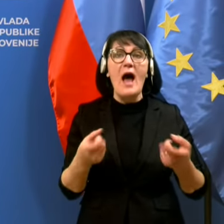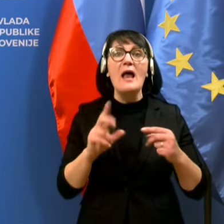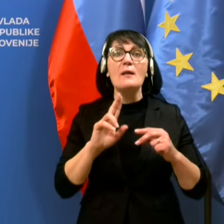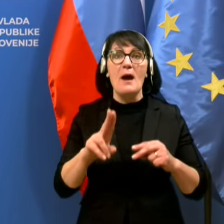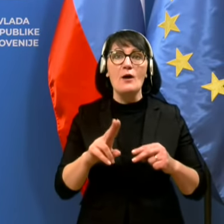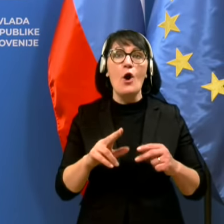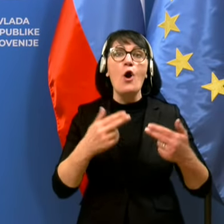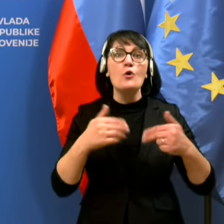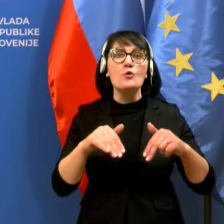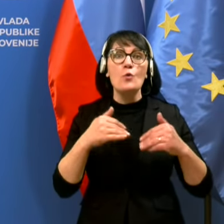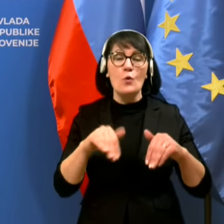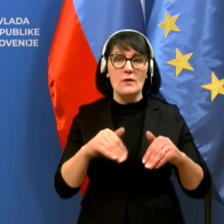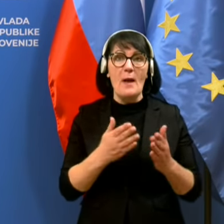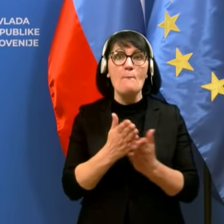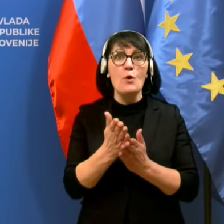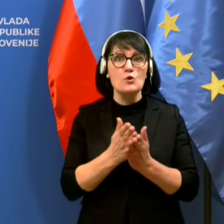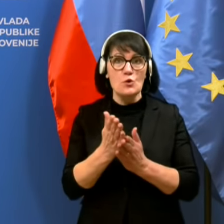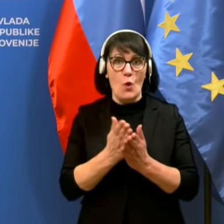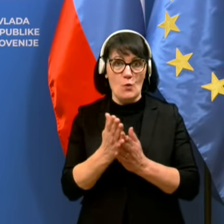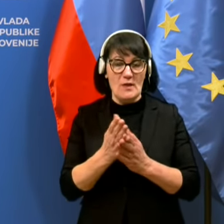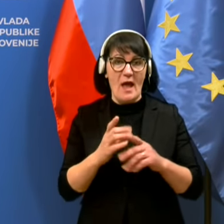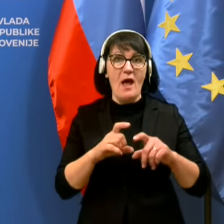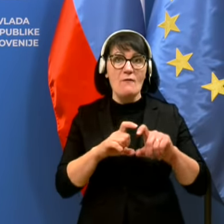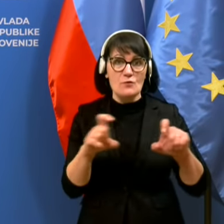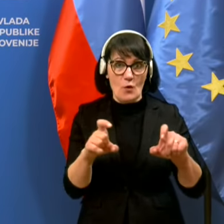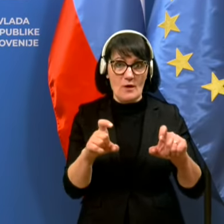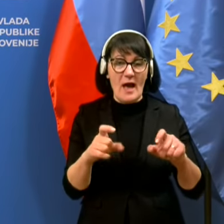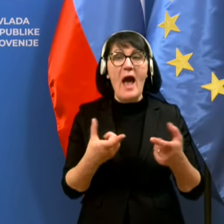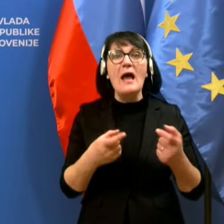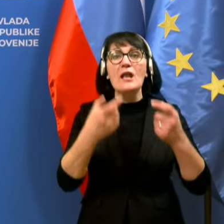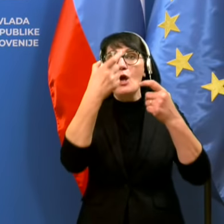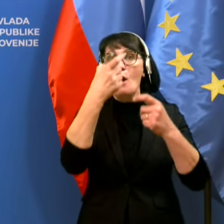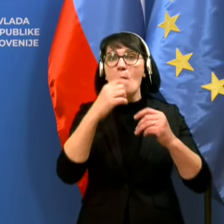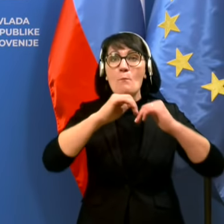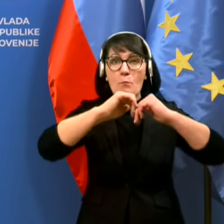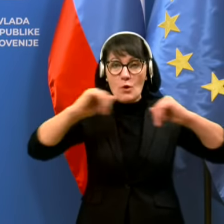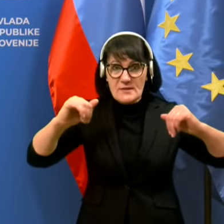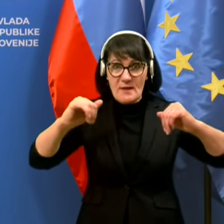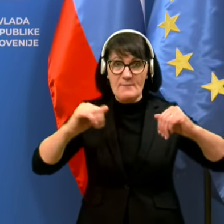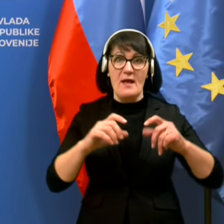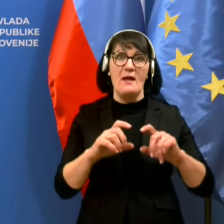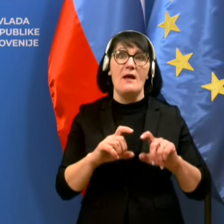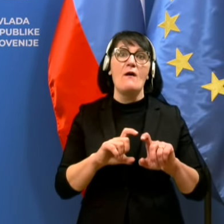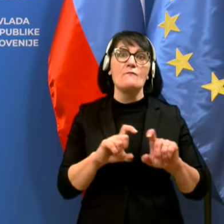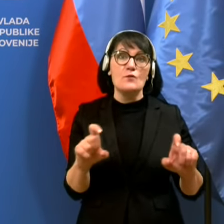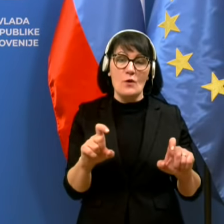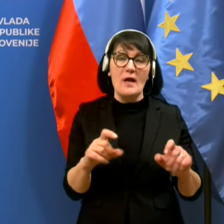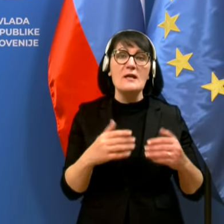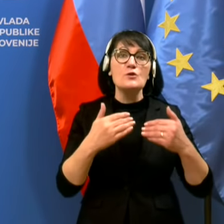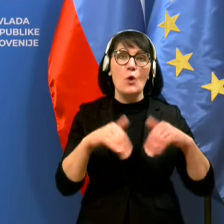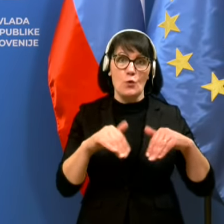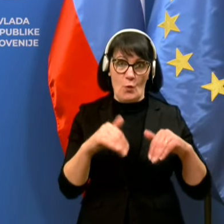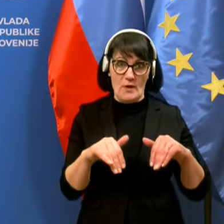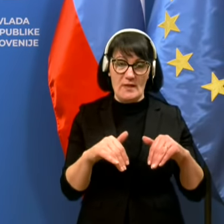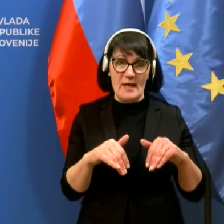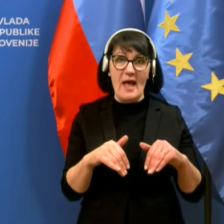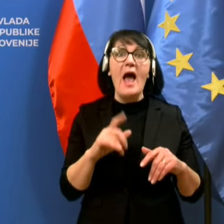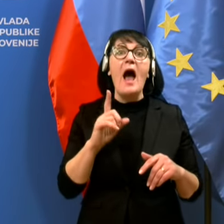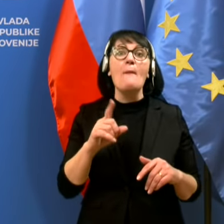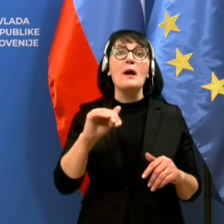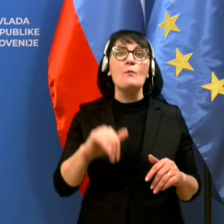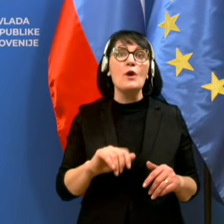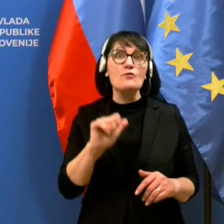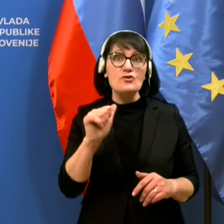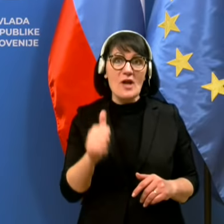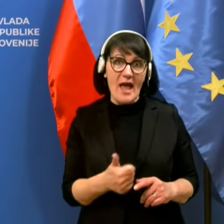poslovne razloge, kakšne osebne razloge, ki so nujne narave. Ampak, naj povem še